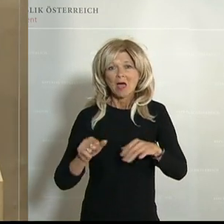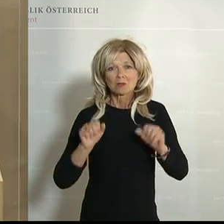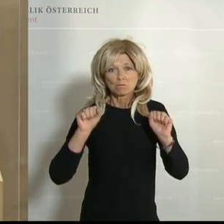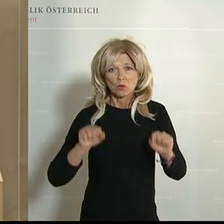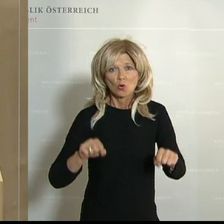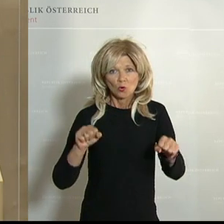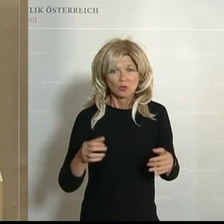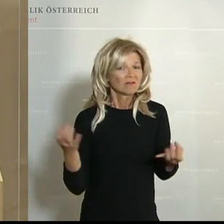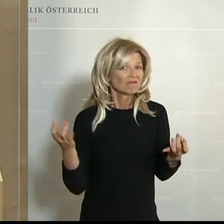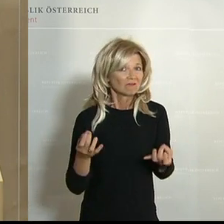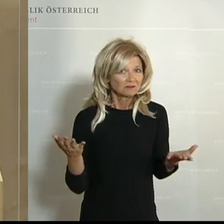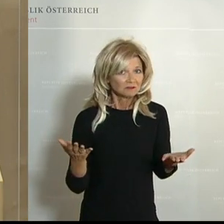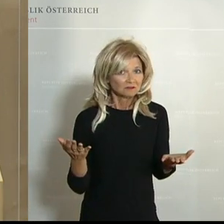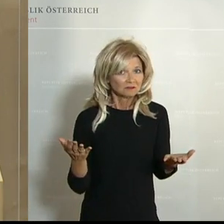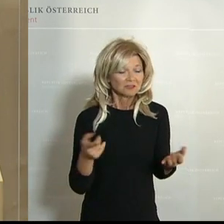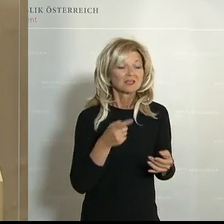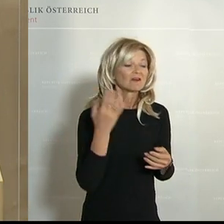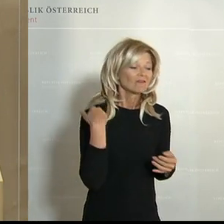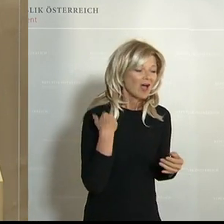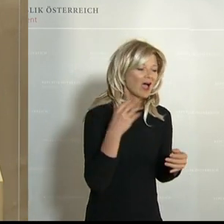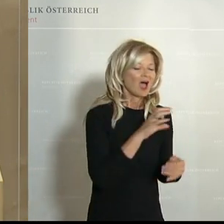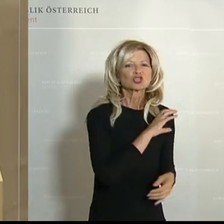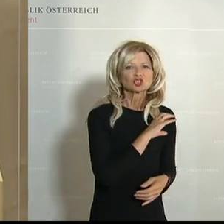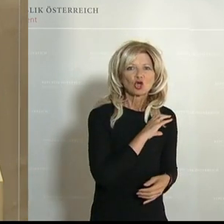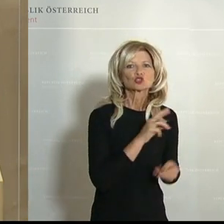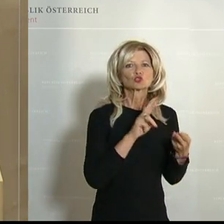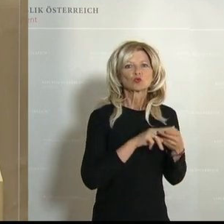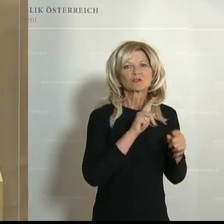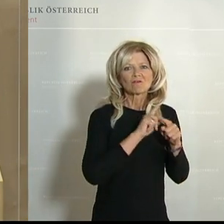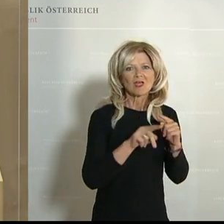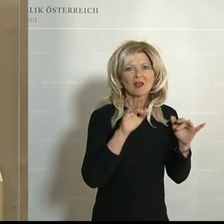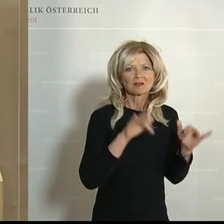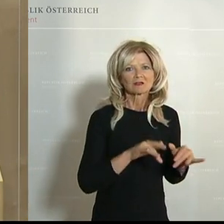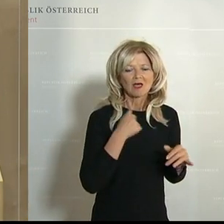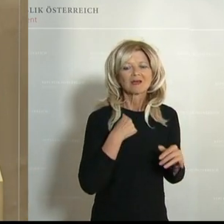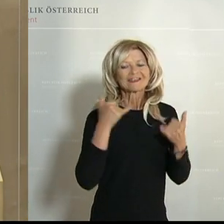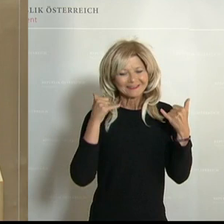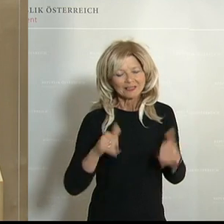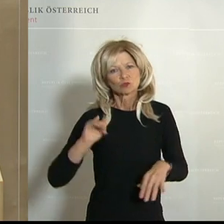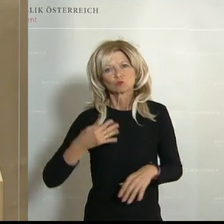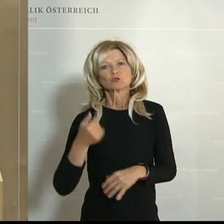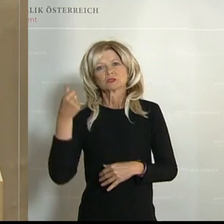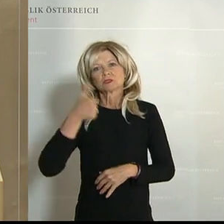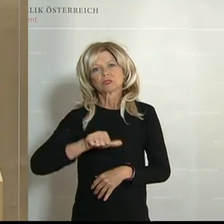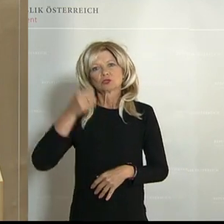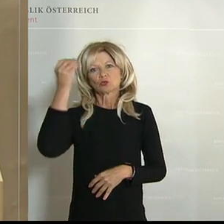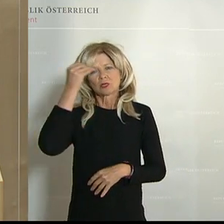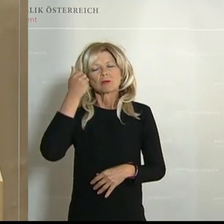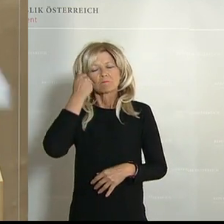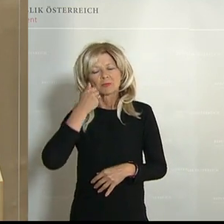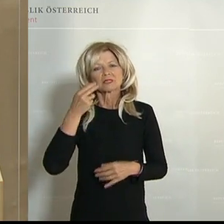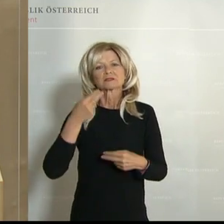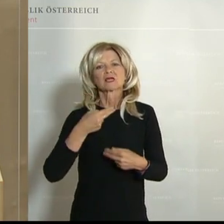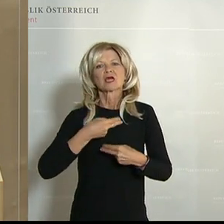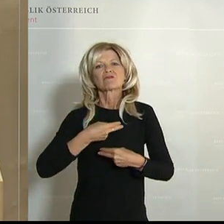Chance, aus diesen Fehlern, die hier aufgezeigt wurden, zu lernen. Übernehmen Sie bitte diese Verantwortung, Herr Bundesminister.